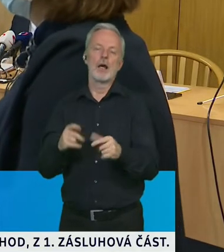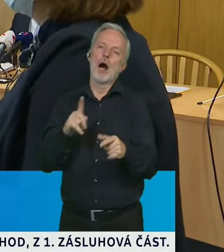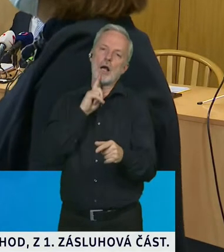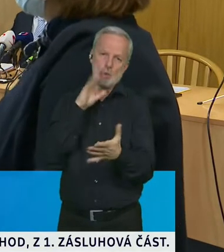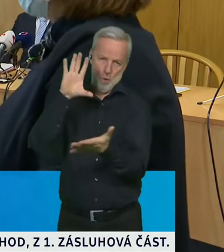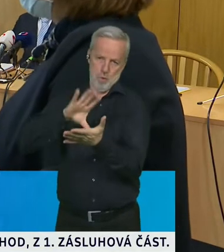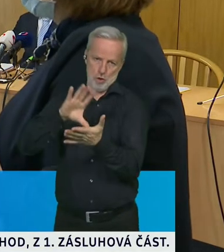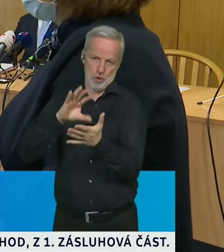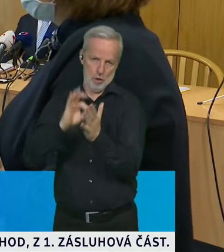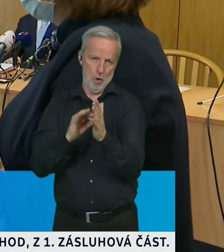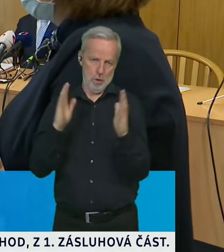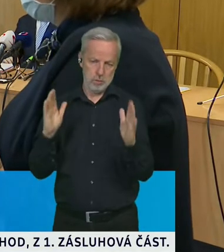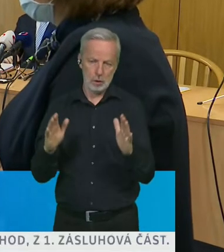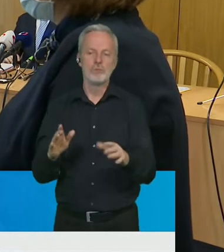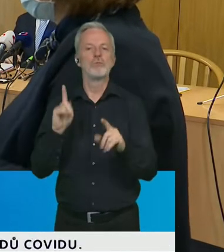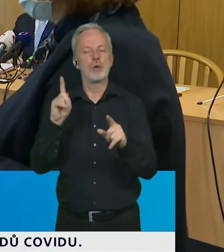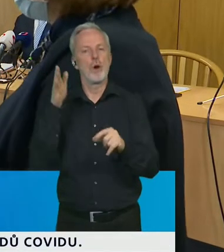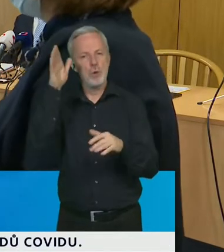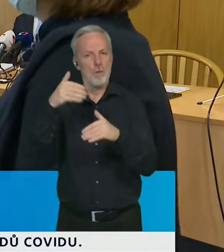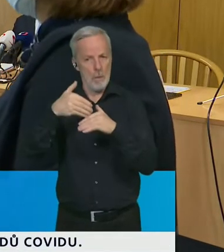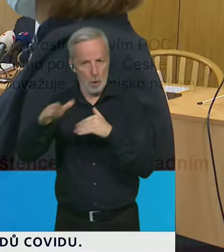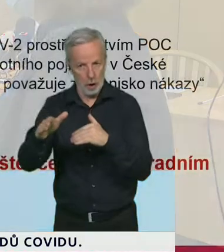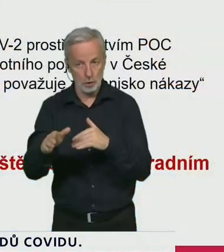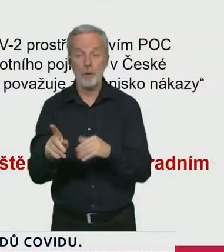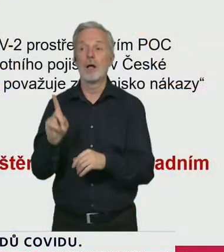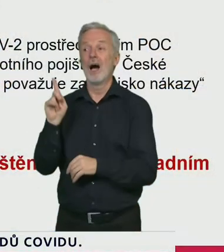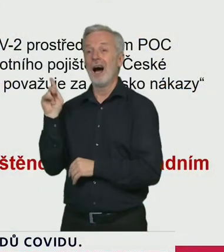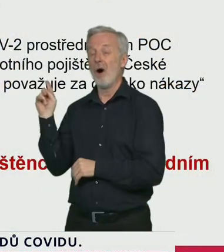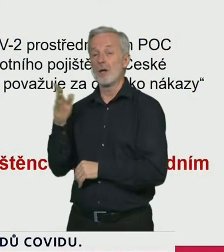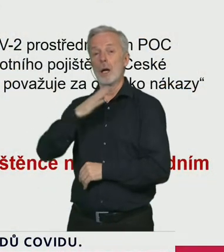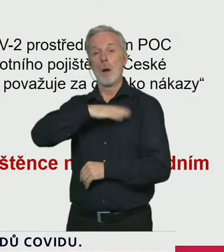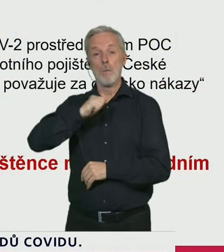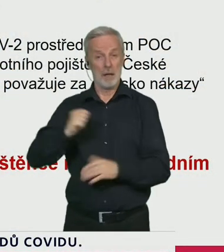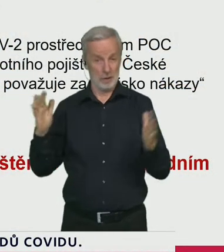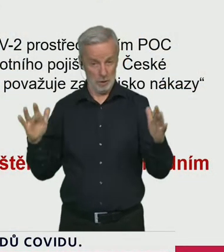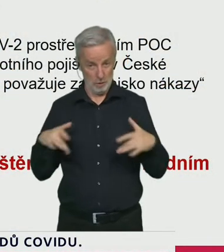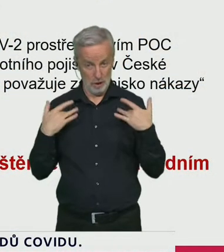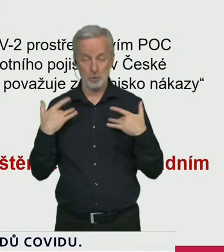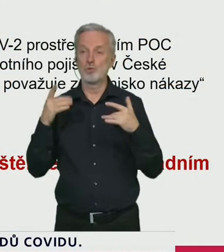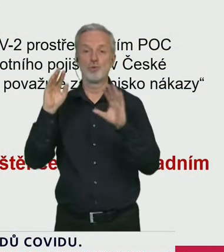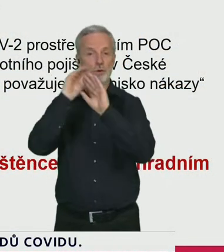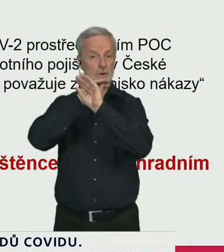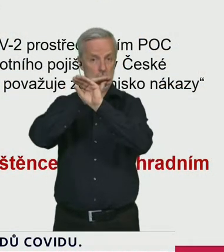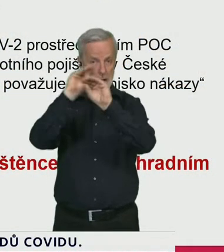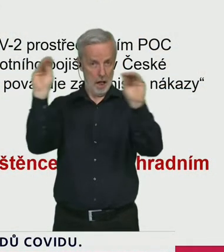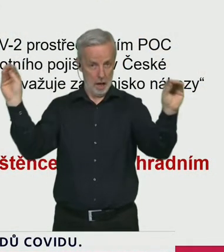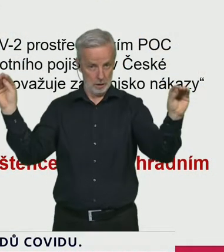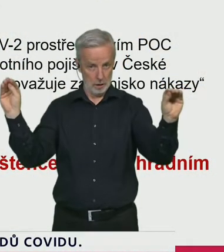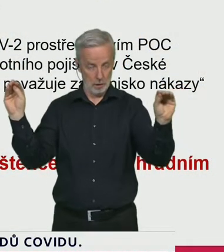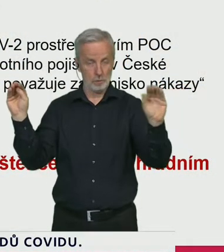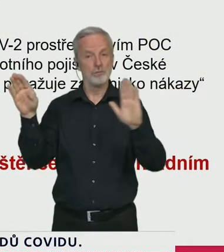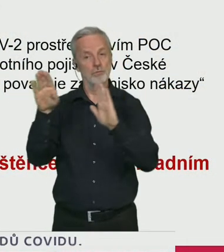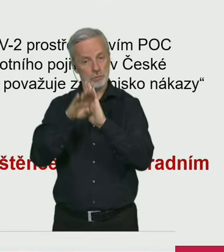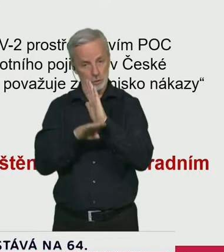a zároveň Ministerstvo zdravotnictví už vydalo tedy mimořádné opatření, kterým nařizuje